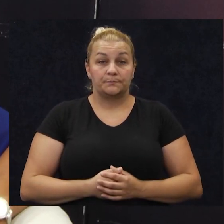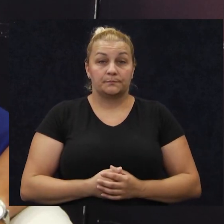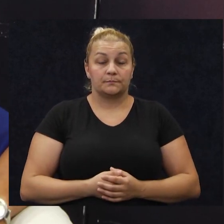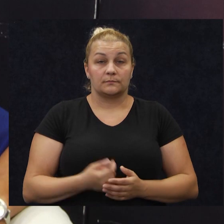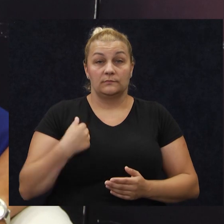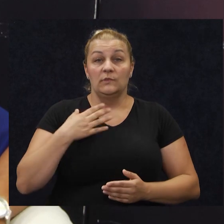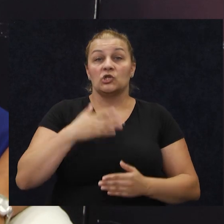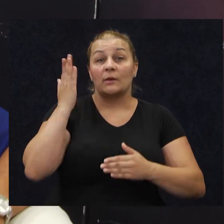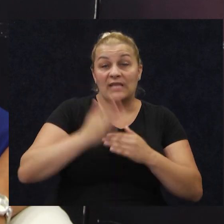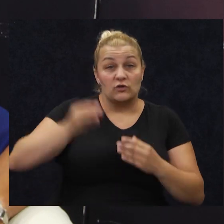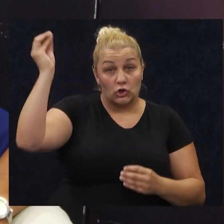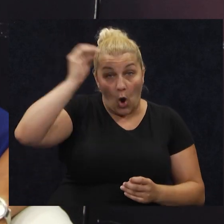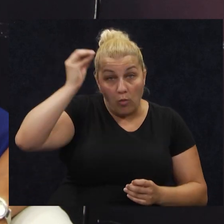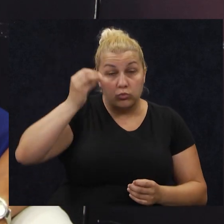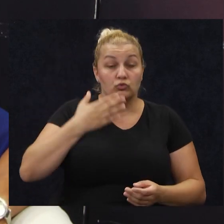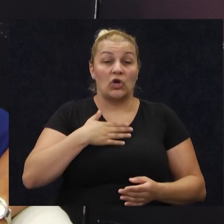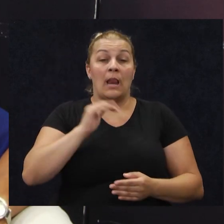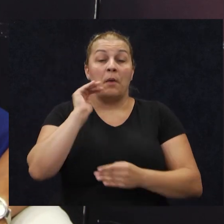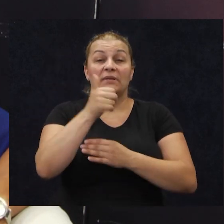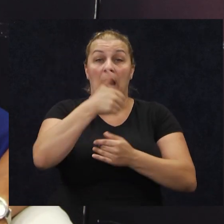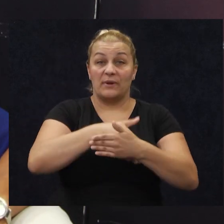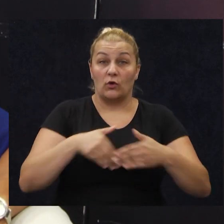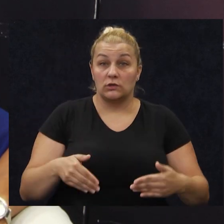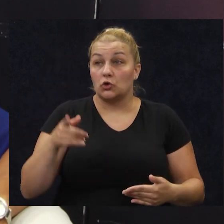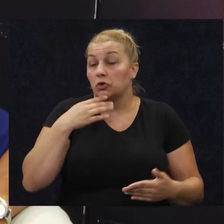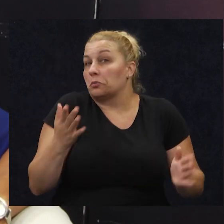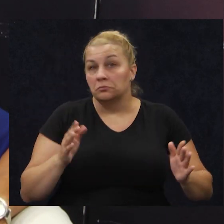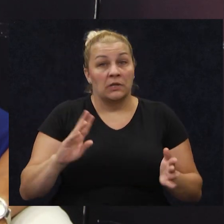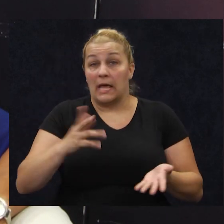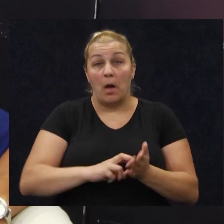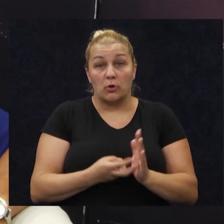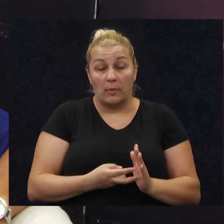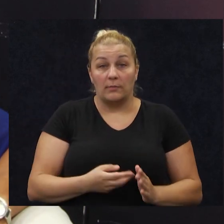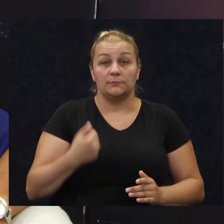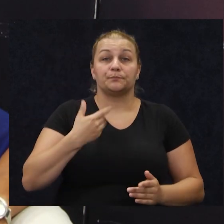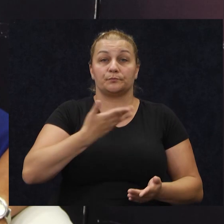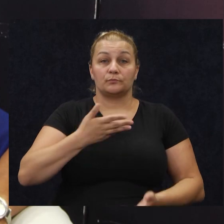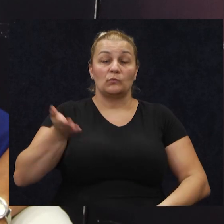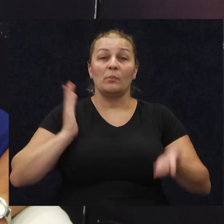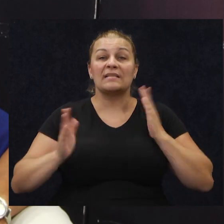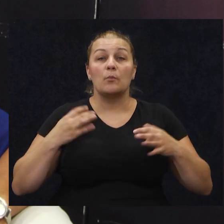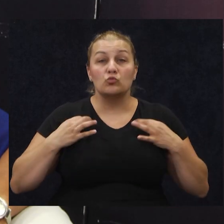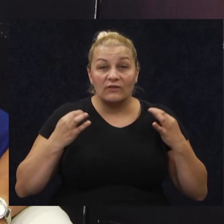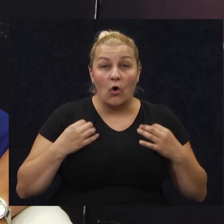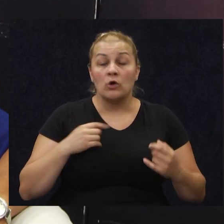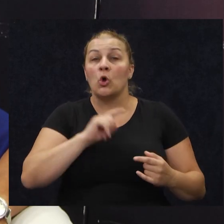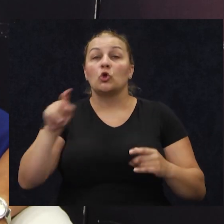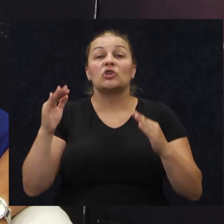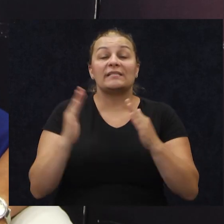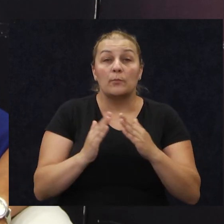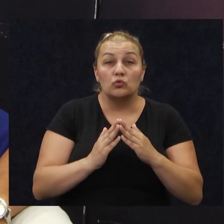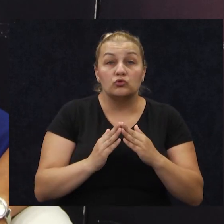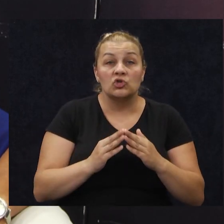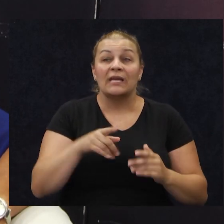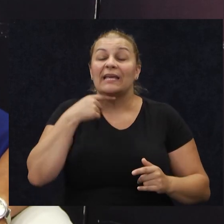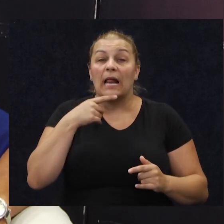završiti neku obuku, biti na prvoj crti, i to je to, ona je reka, nema problema, zadužila sam uniformu, došla sam kući i